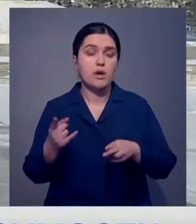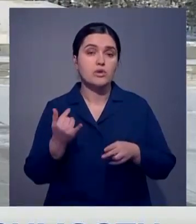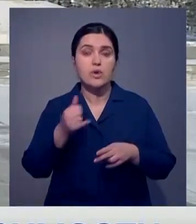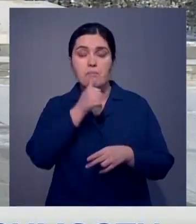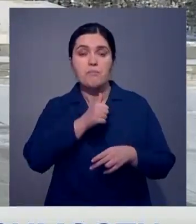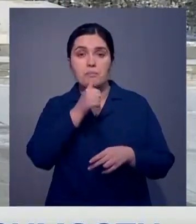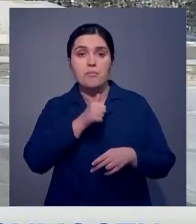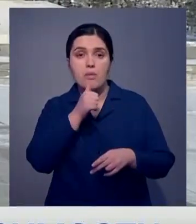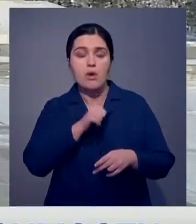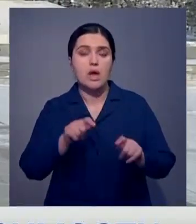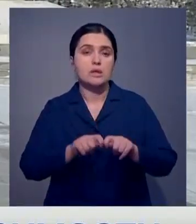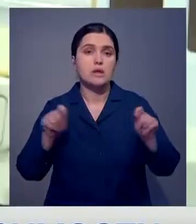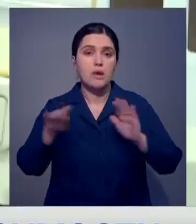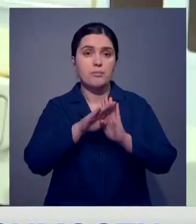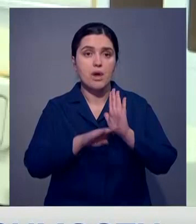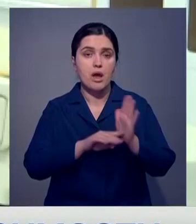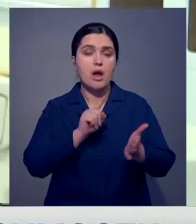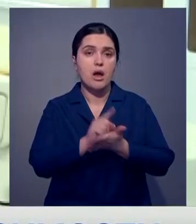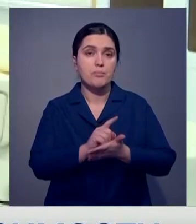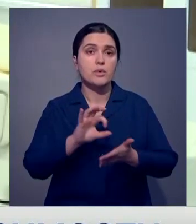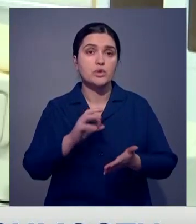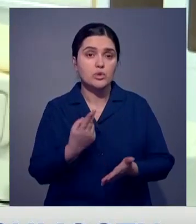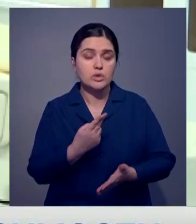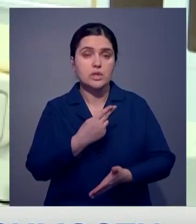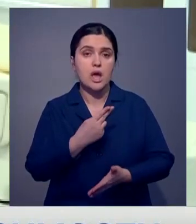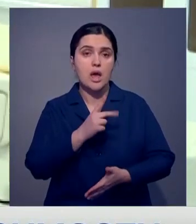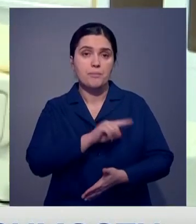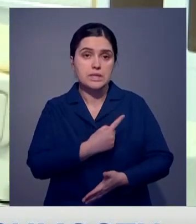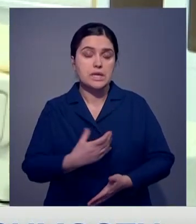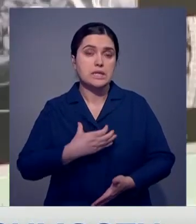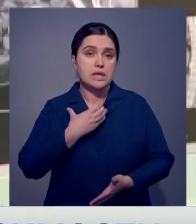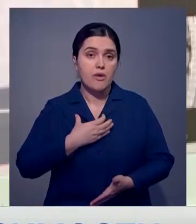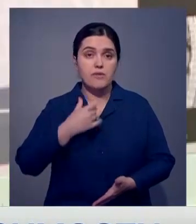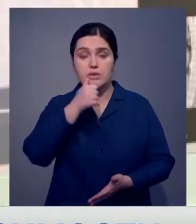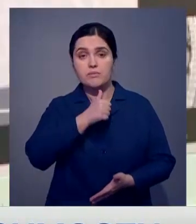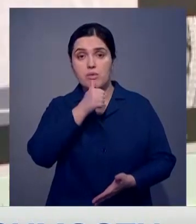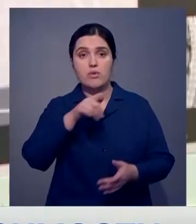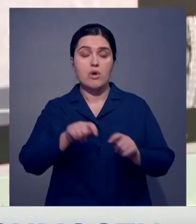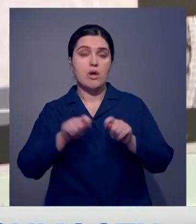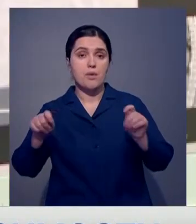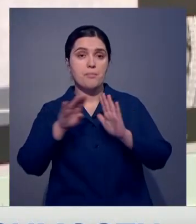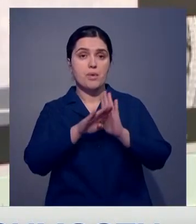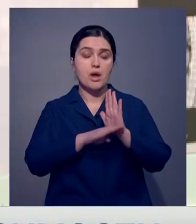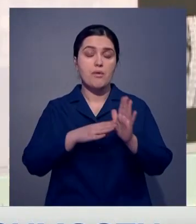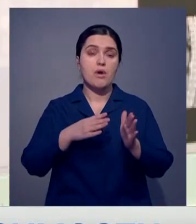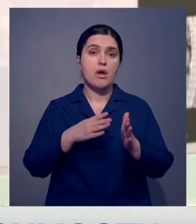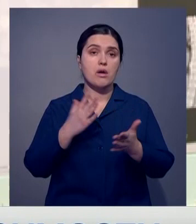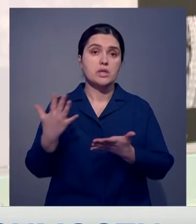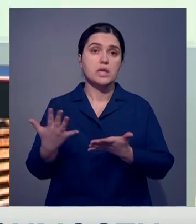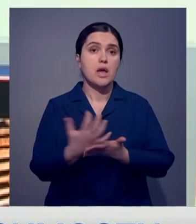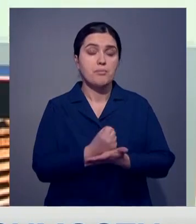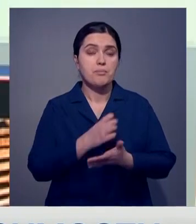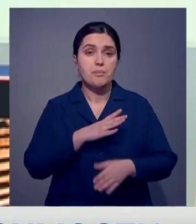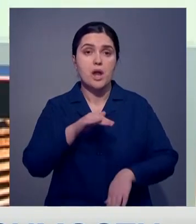запущена программа обязательного социального медицинского страхования. Экспериментальный запуск программы со своими задачами справился. Были